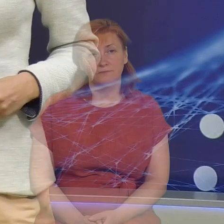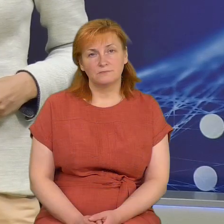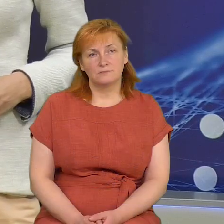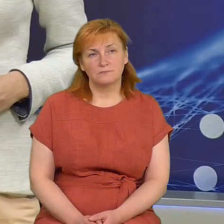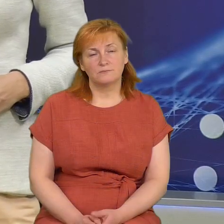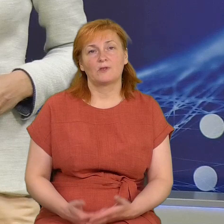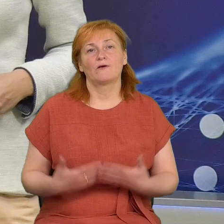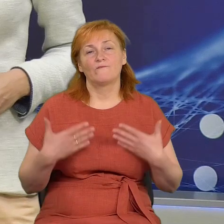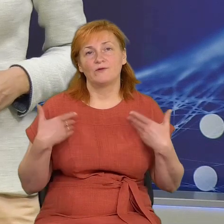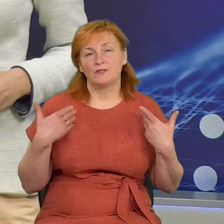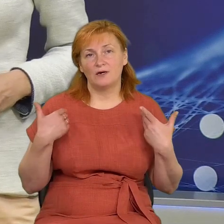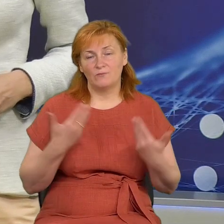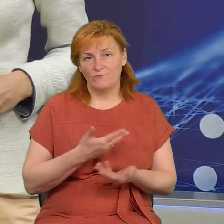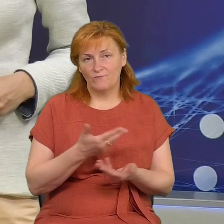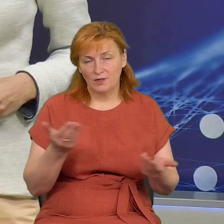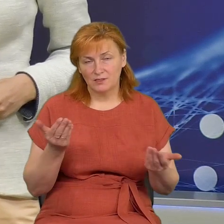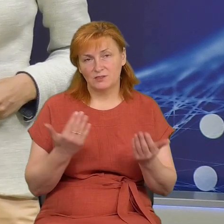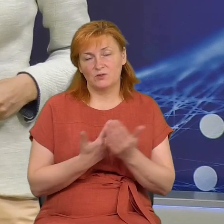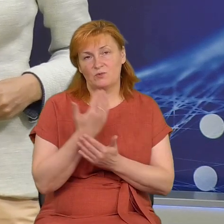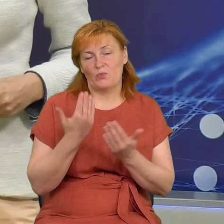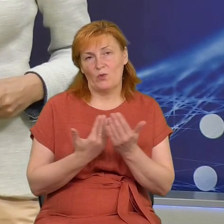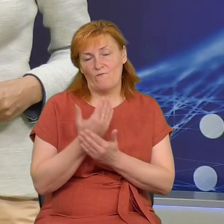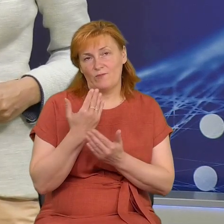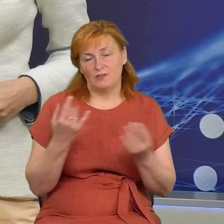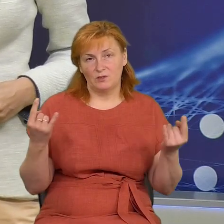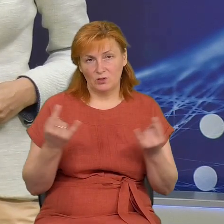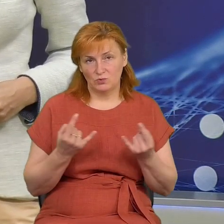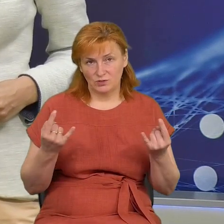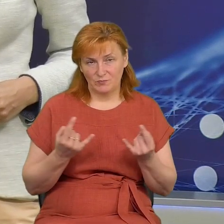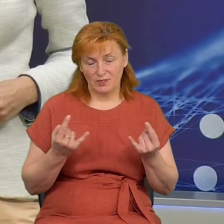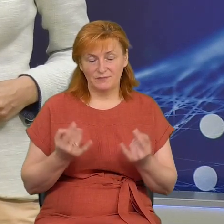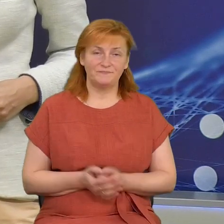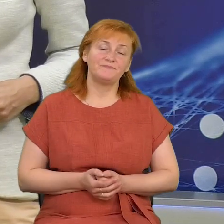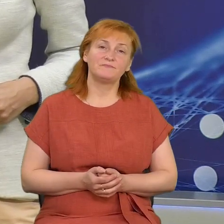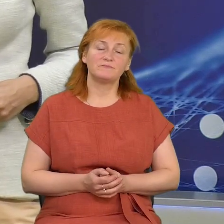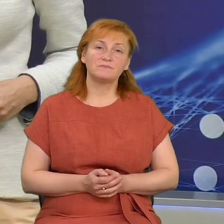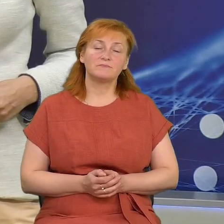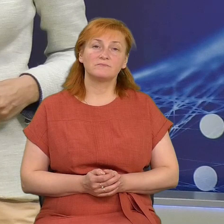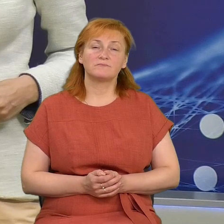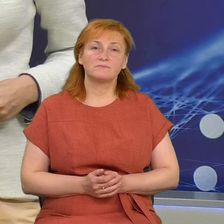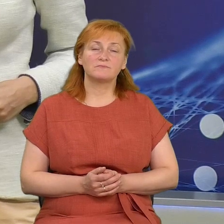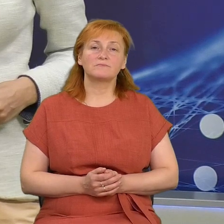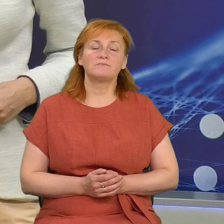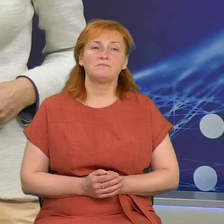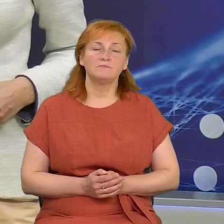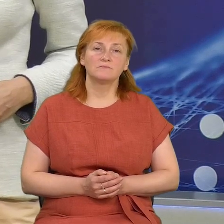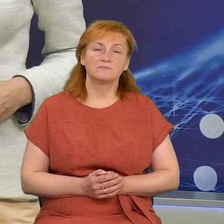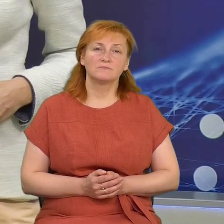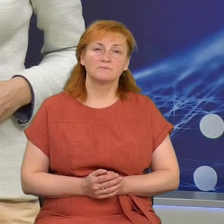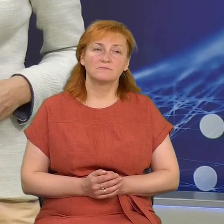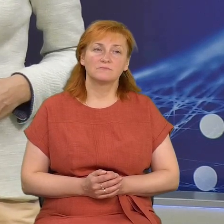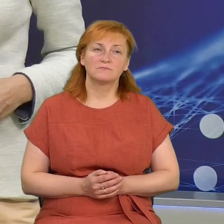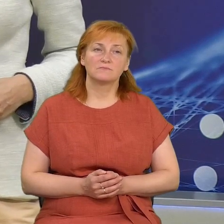Вітаю! ефірі новини на Суспільному. В студії для вас працює Анастасія Лоза, переклад жестовою мовою Людмила Бабенко.